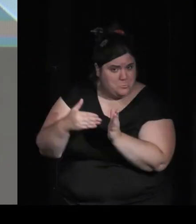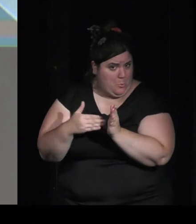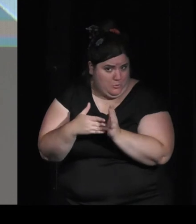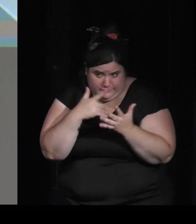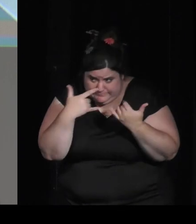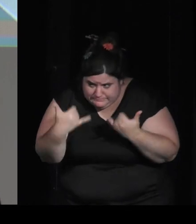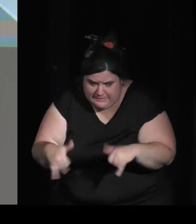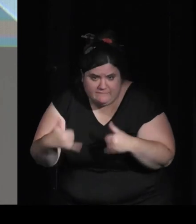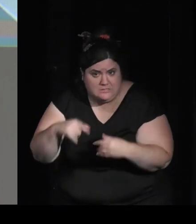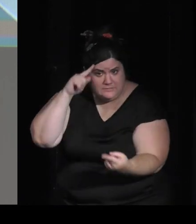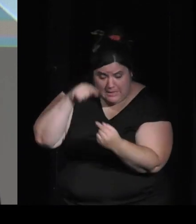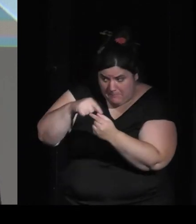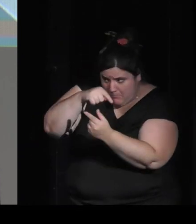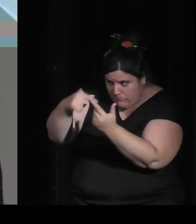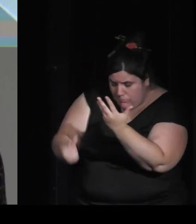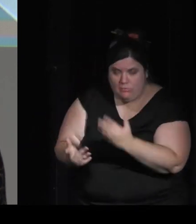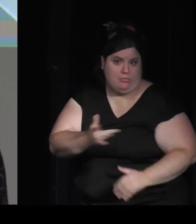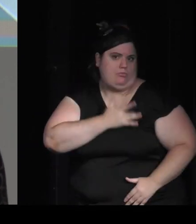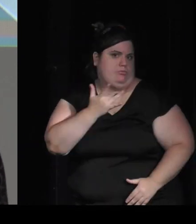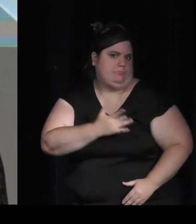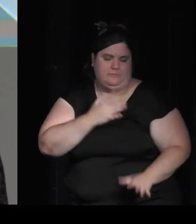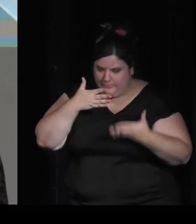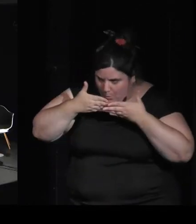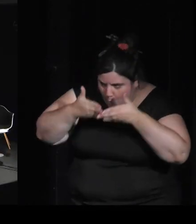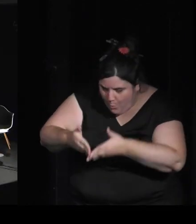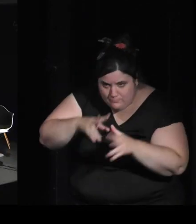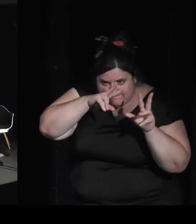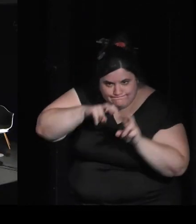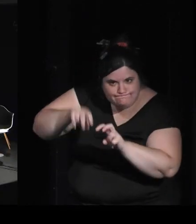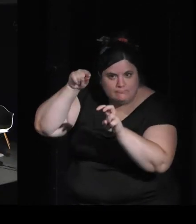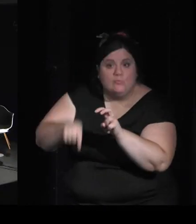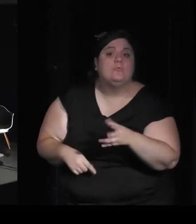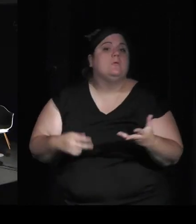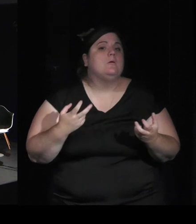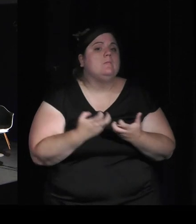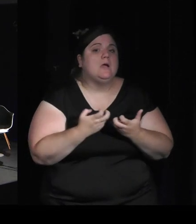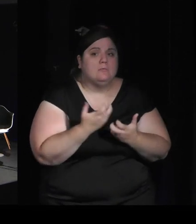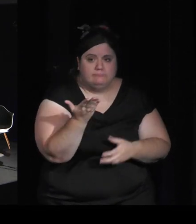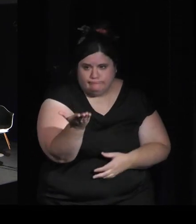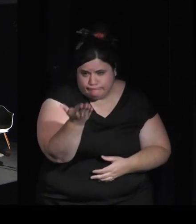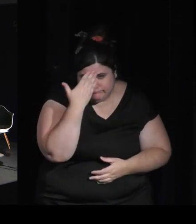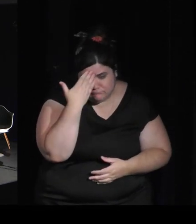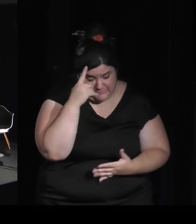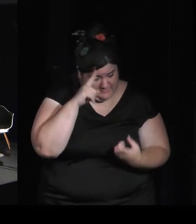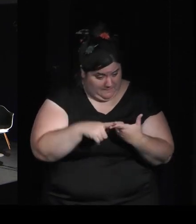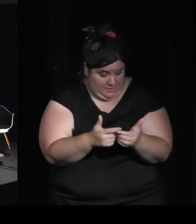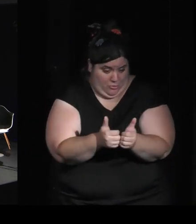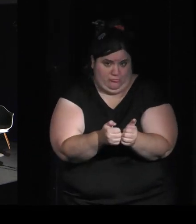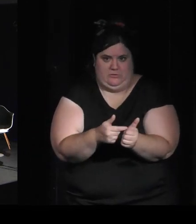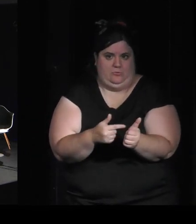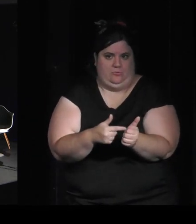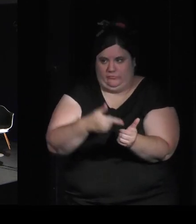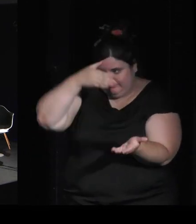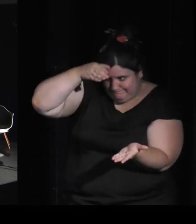gens comme je pense vous tous ici qui croient en ce média comme transmetteurs de